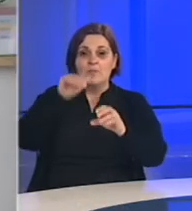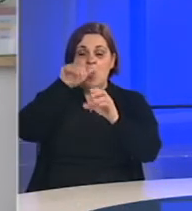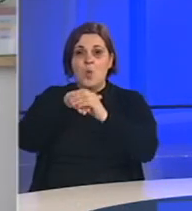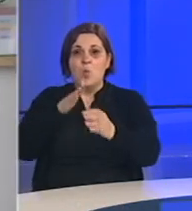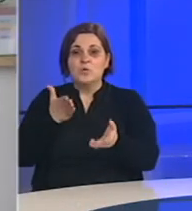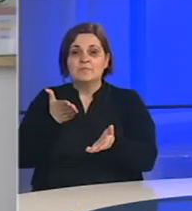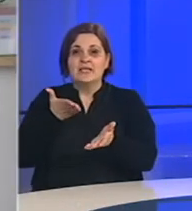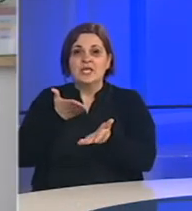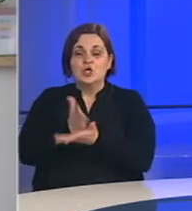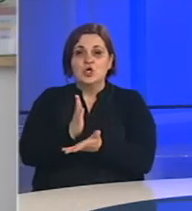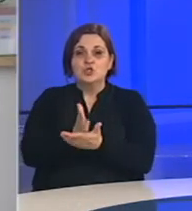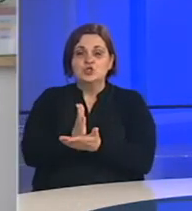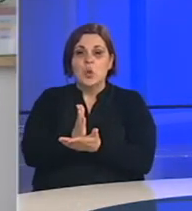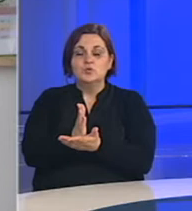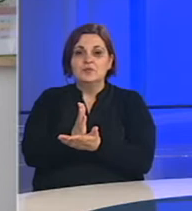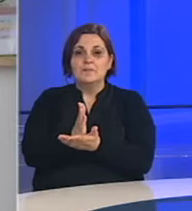službenih